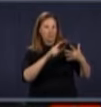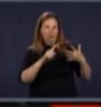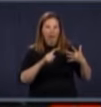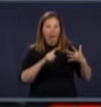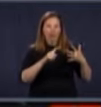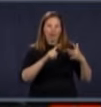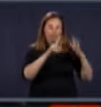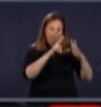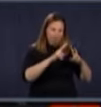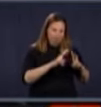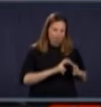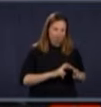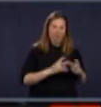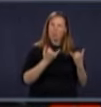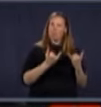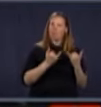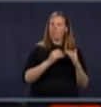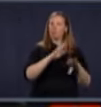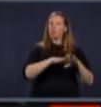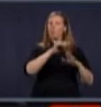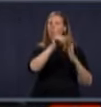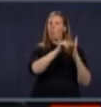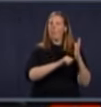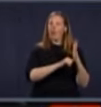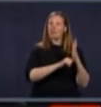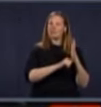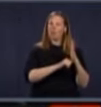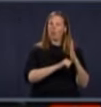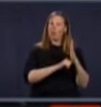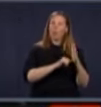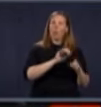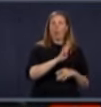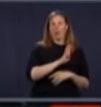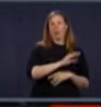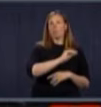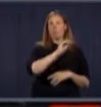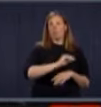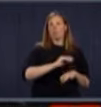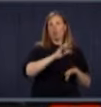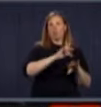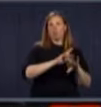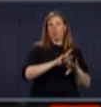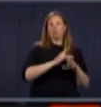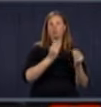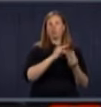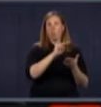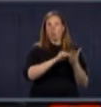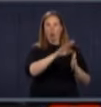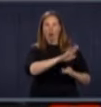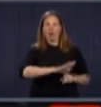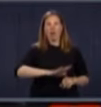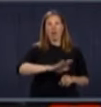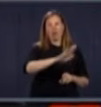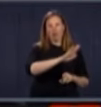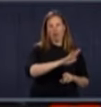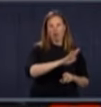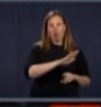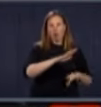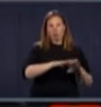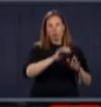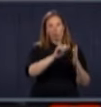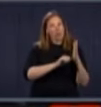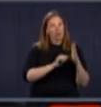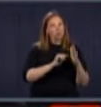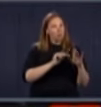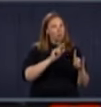plus à 40 % de reprise des activités dans la grande région de Montréal au niveau des chirurgies,